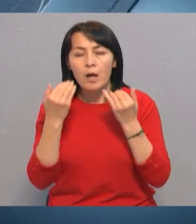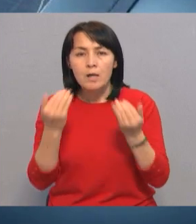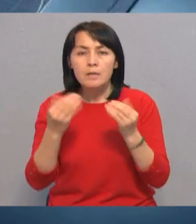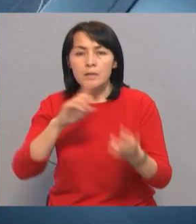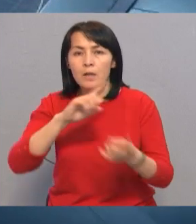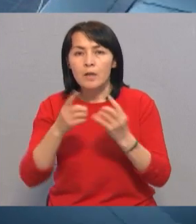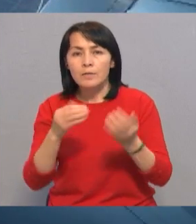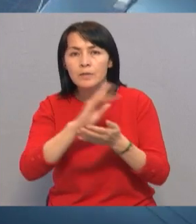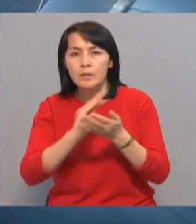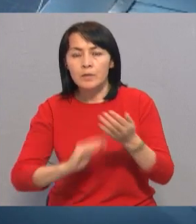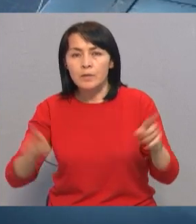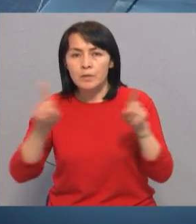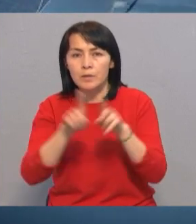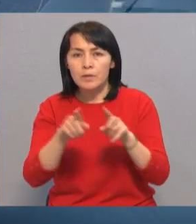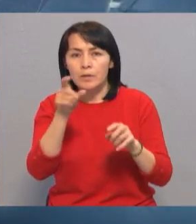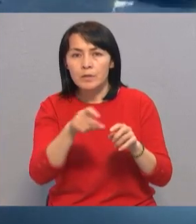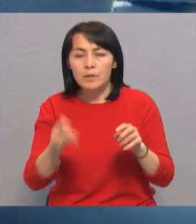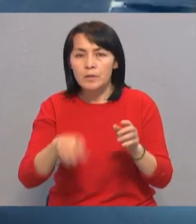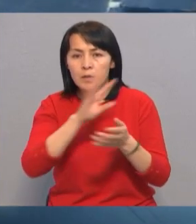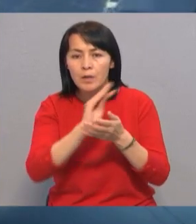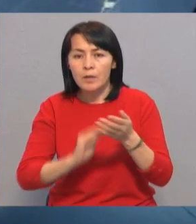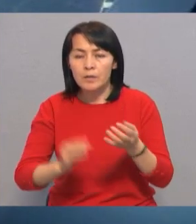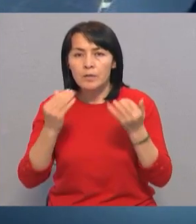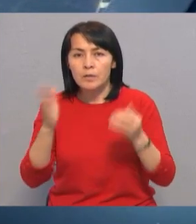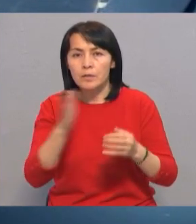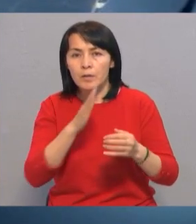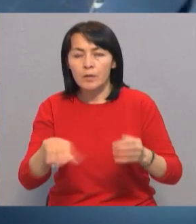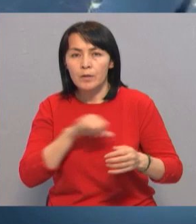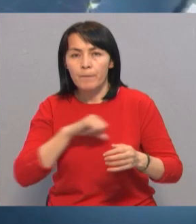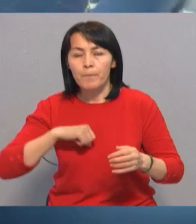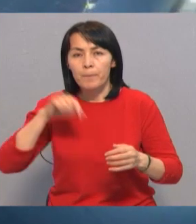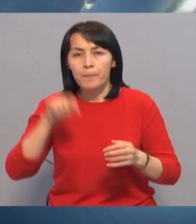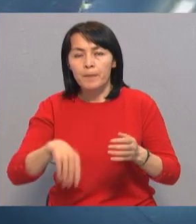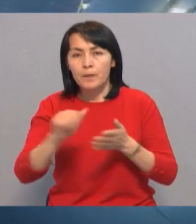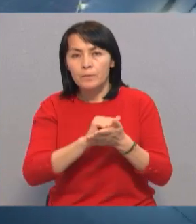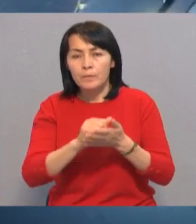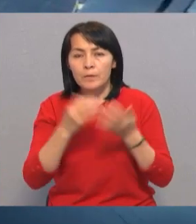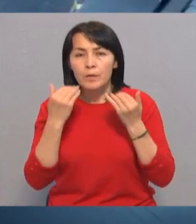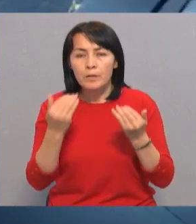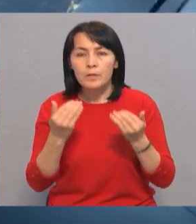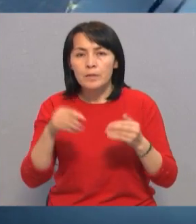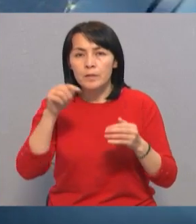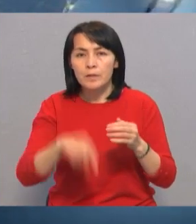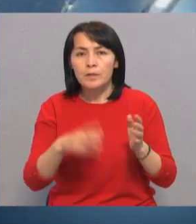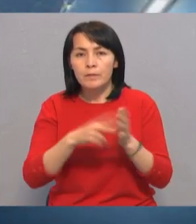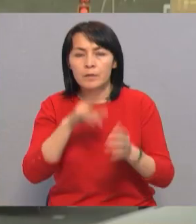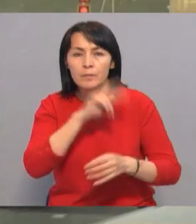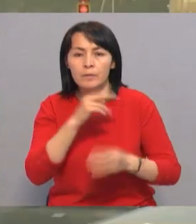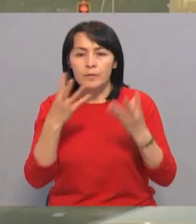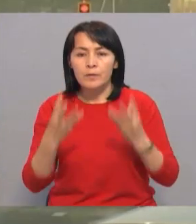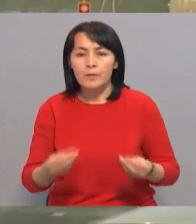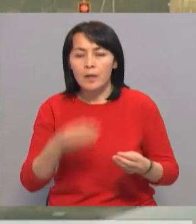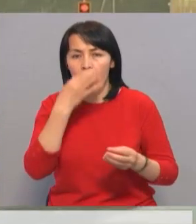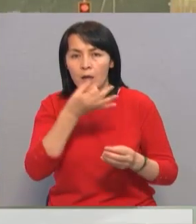автоматизации включения соответствующих лиц в список самоограниченных осуществлялась в бумажном формате в течение 8 рабочих дней.